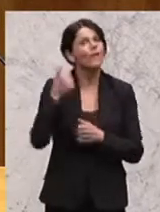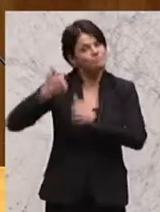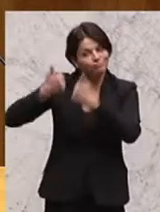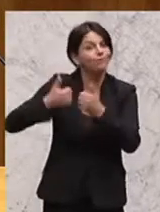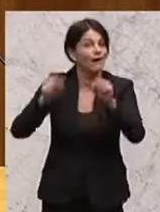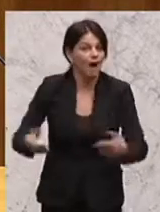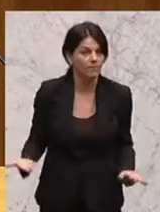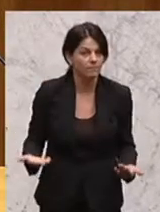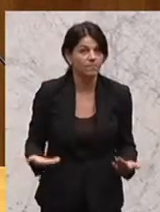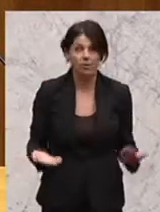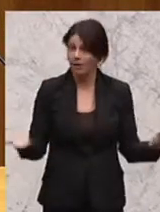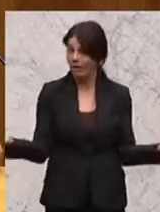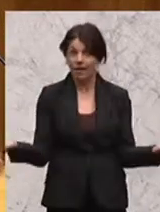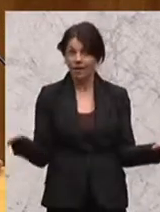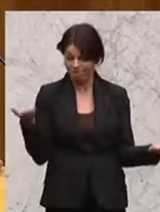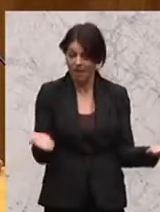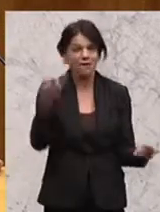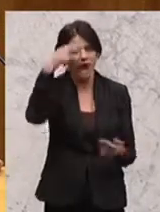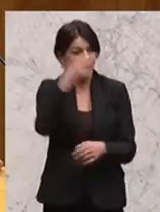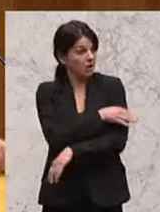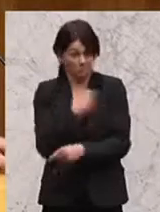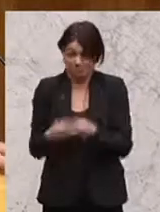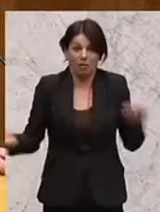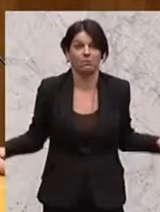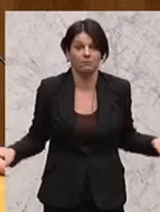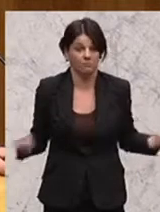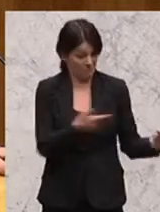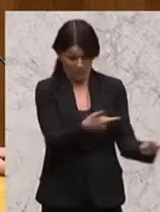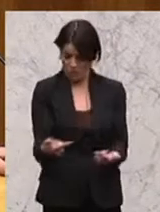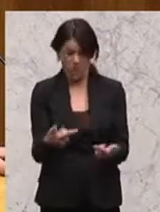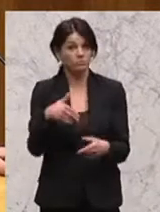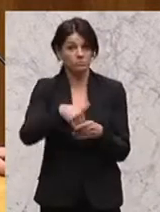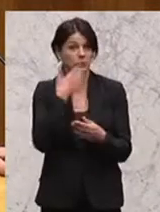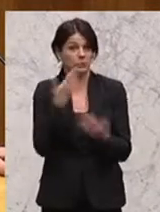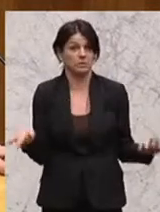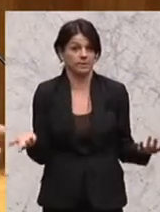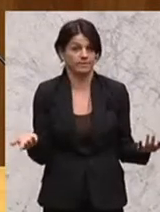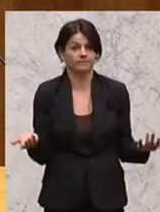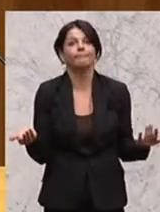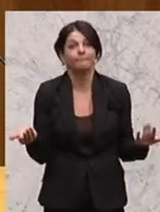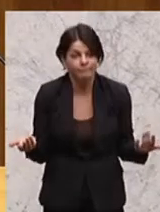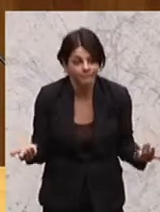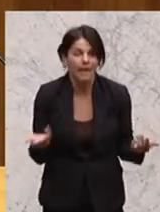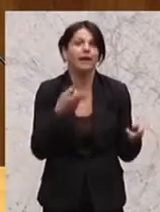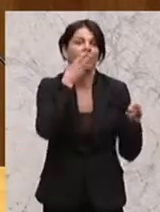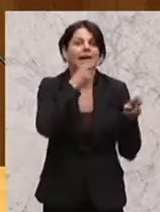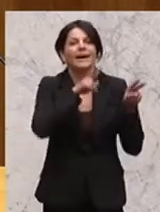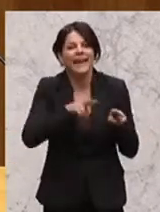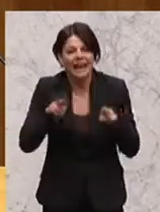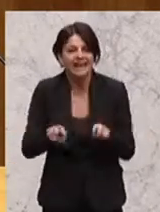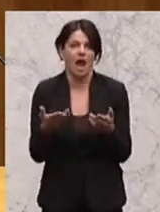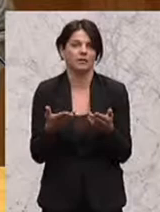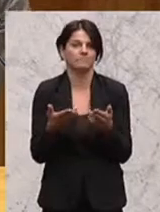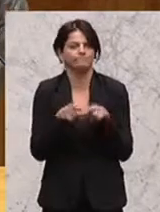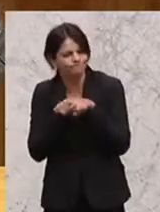Und genau das, Herr Kanzler, vermissen wir bei diesen Vorlagen. Ja, Gerechtigkeit und